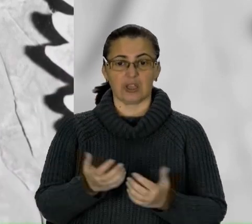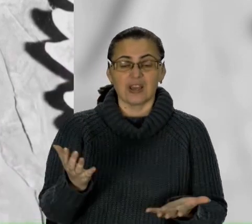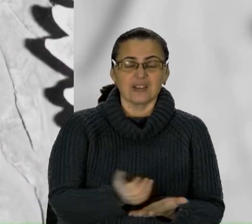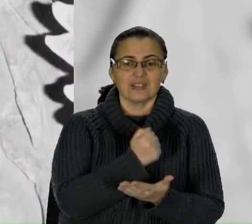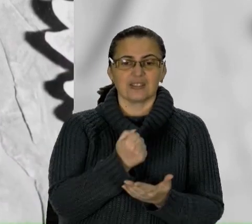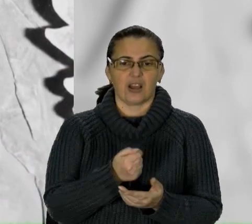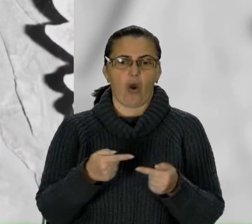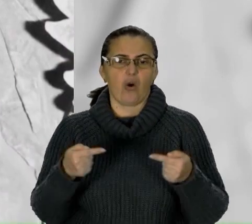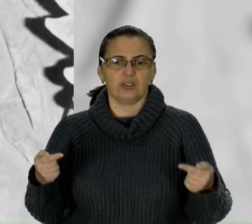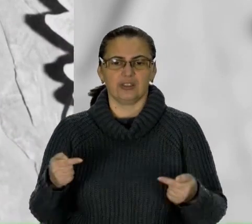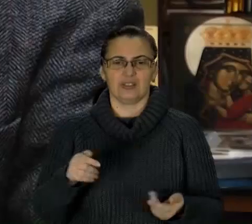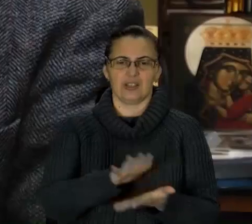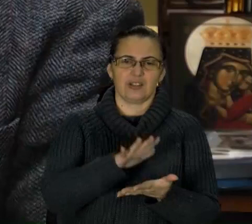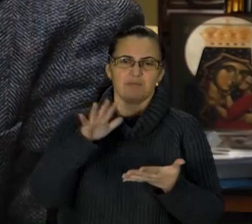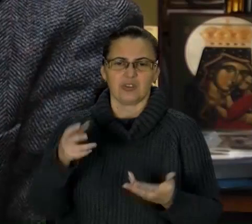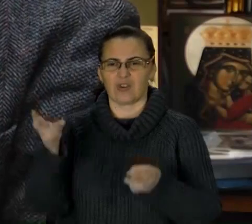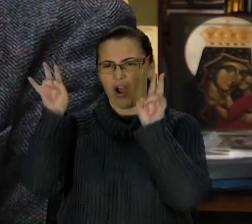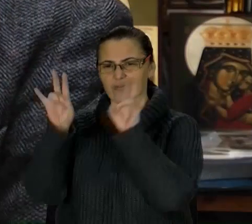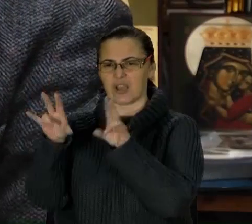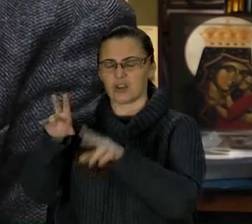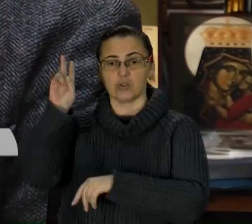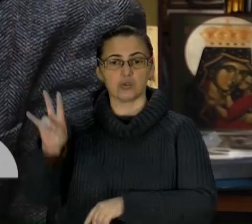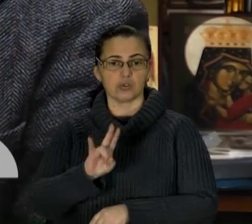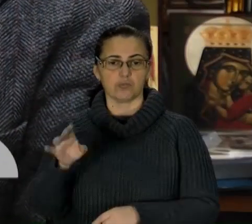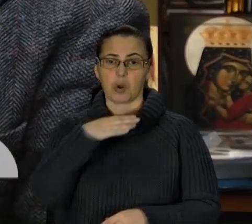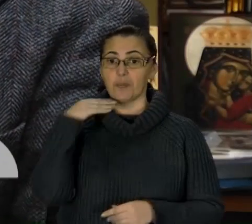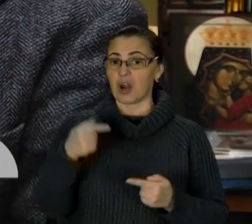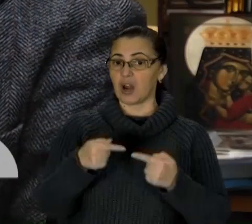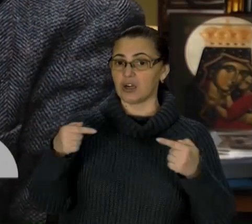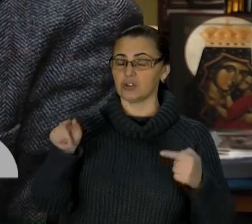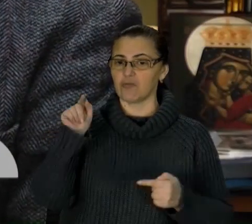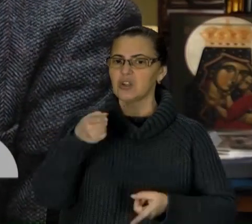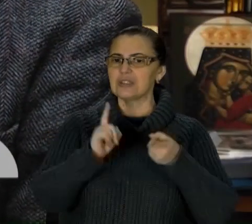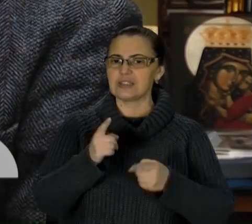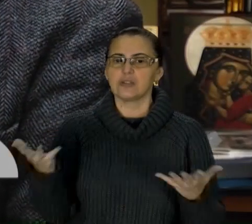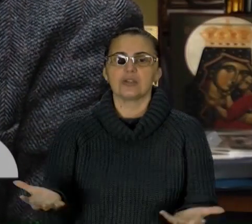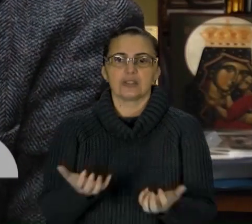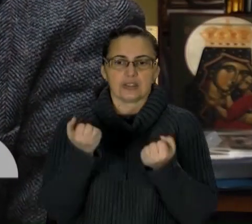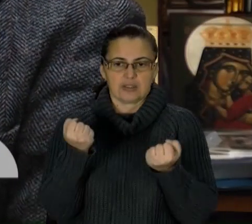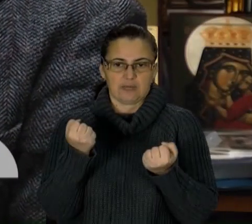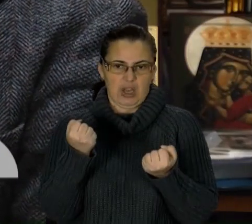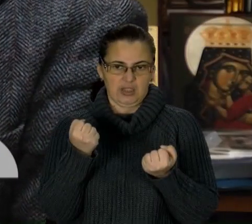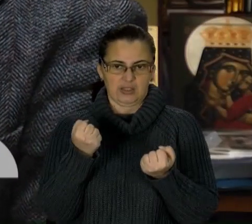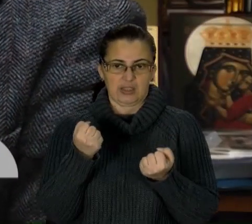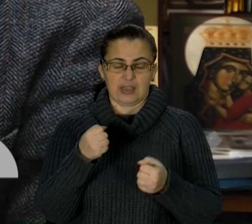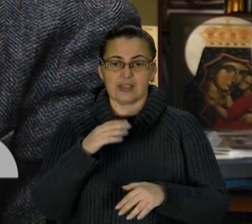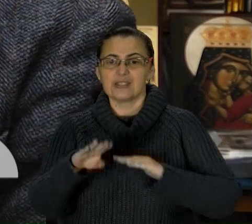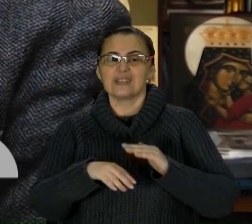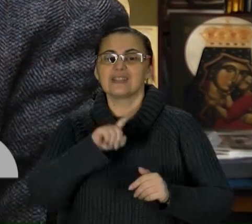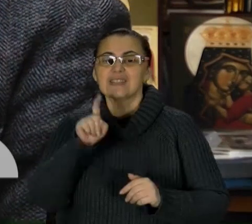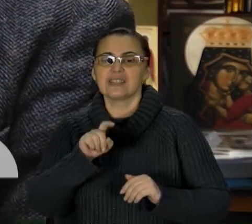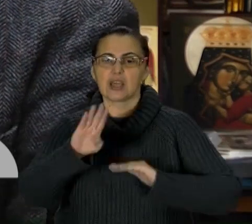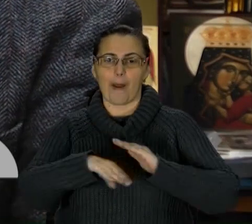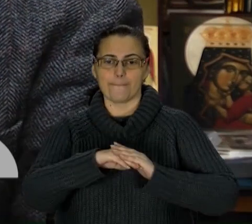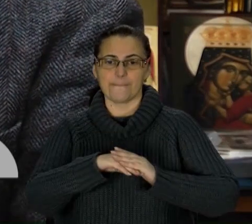у закинутих соборах. Багато таких речей він дійсно спас. Можна сказати, з-під пили, з-під сокири він